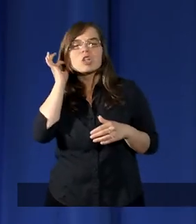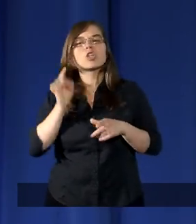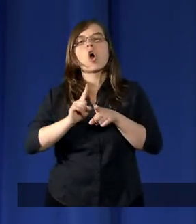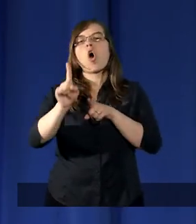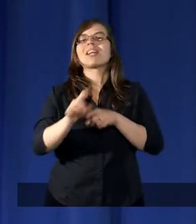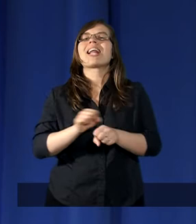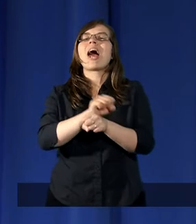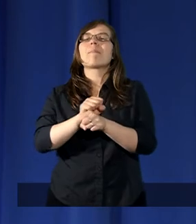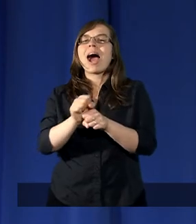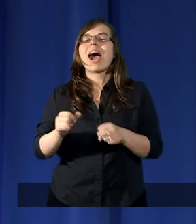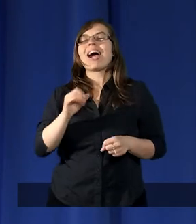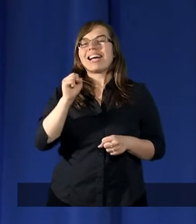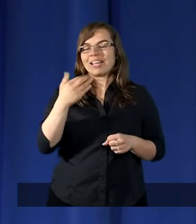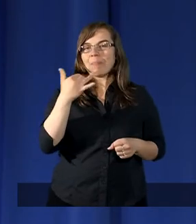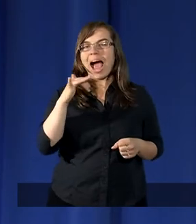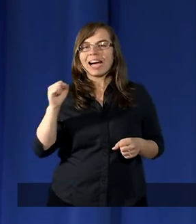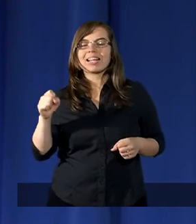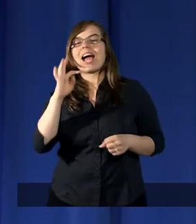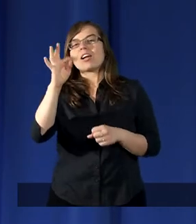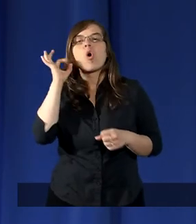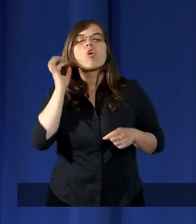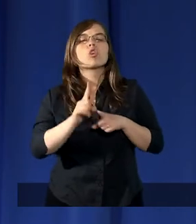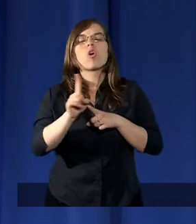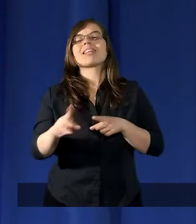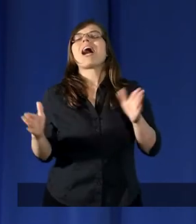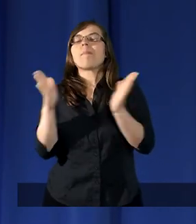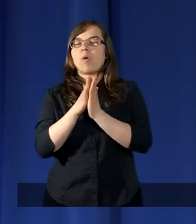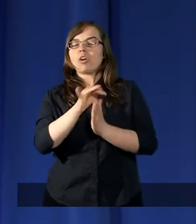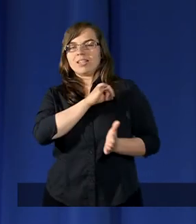Maria, jego starsza siostra modliła się.